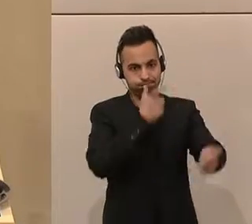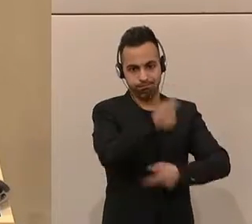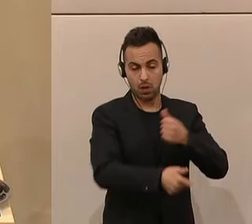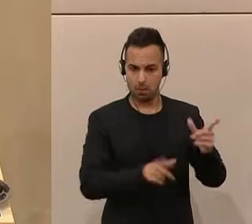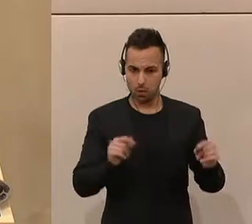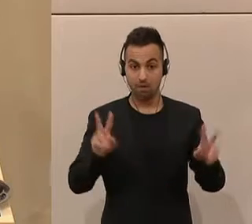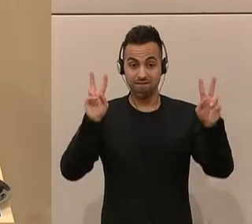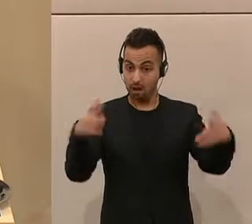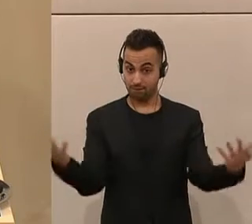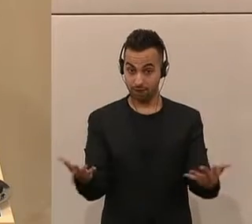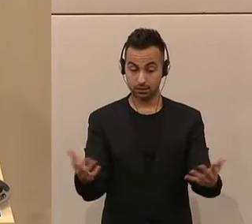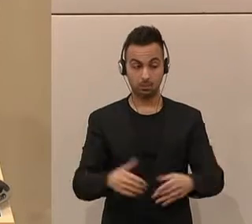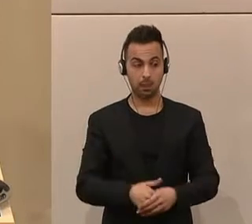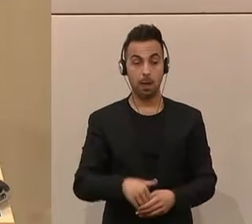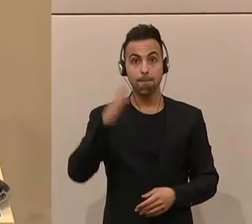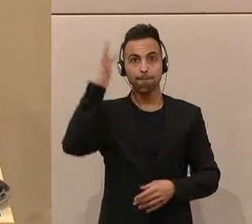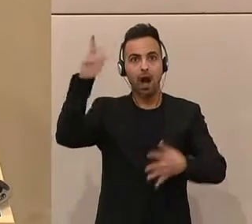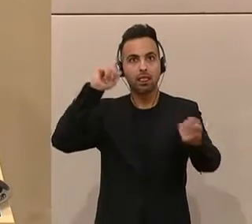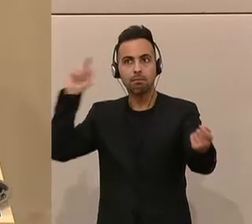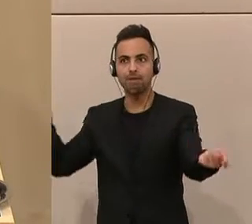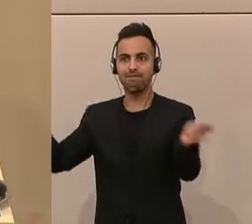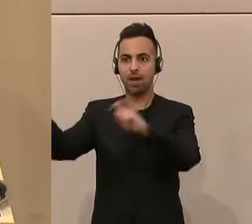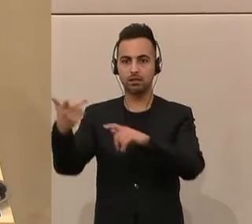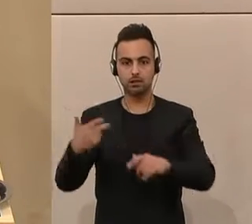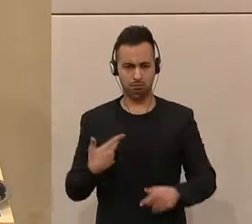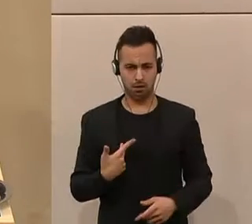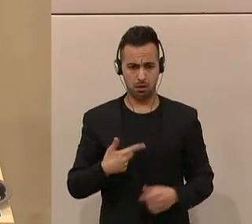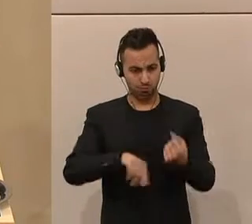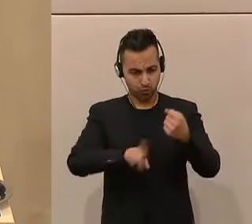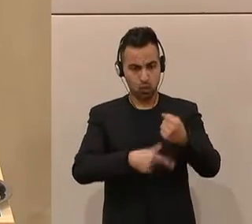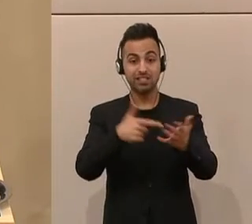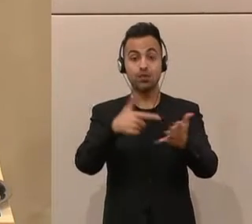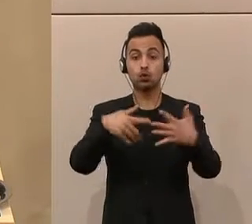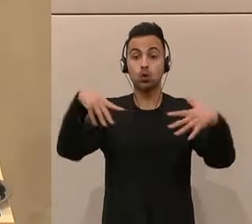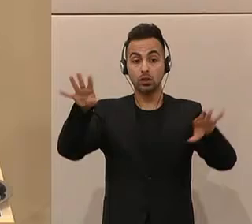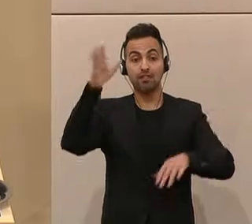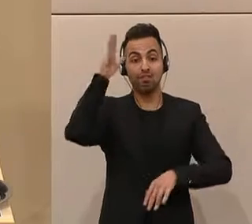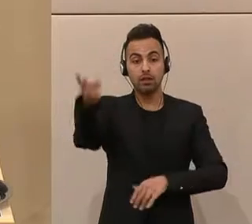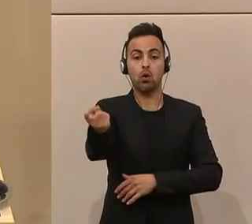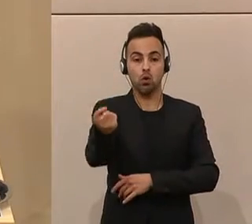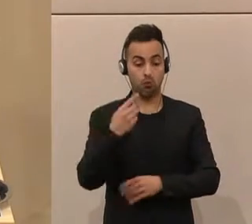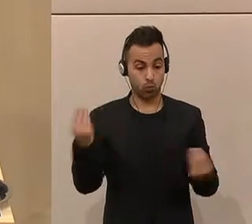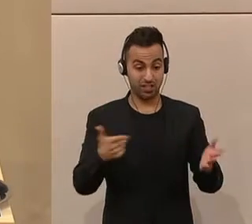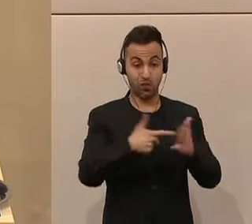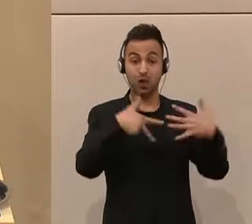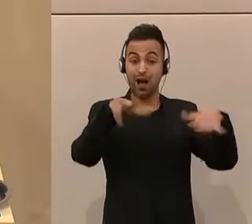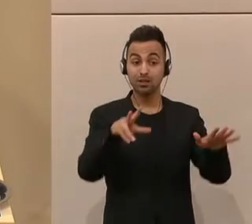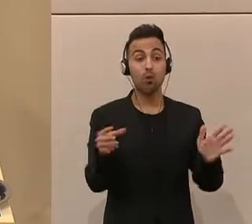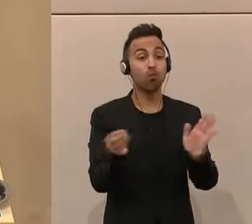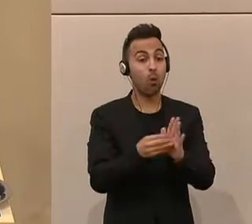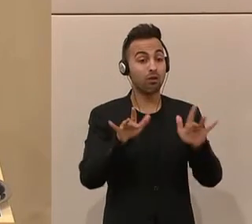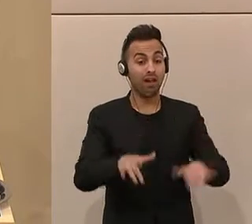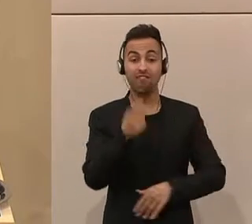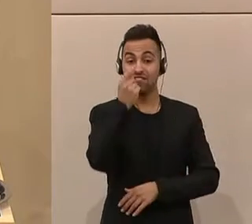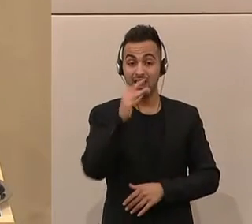Also wahr ist, dass dieser Paradigmenwechsel erst mit dem Budget übrigens 19 eingeleitet wird, weil 2018 haben wir auch noch einen